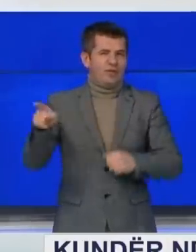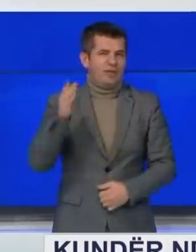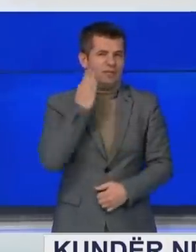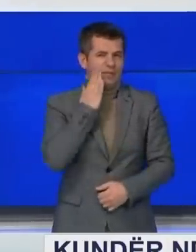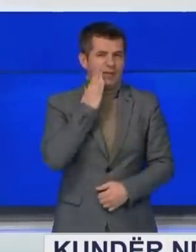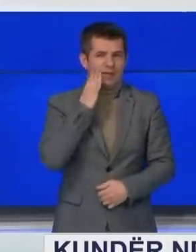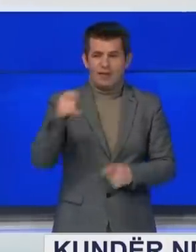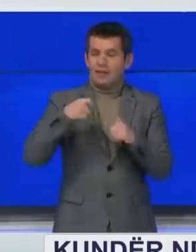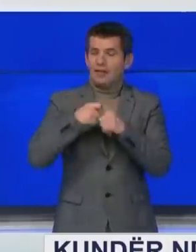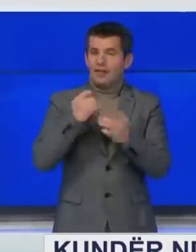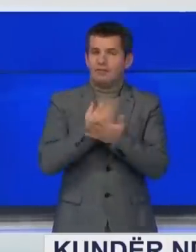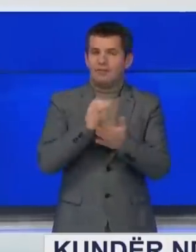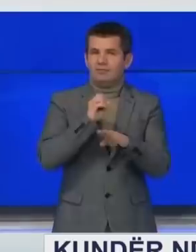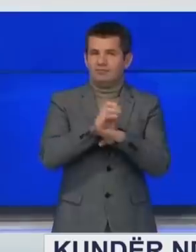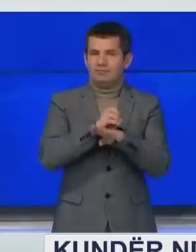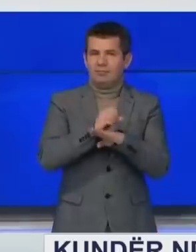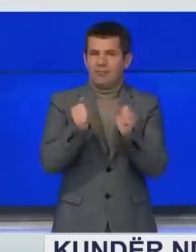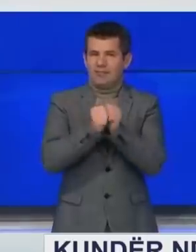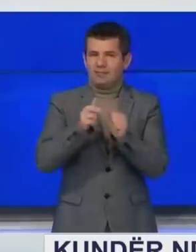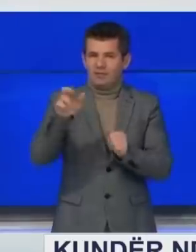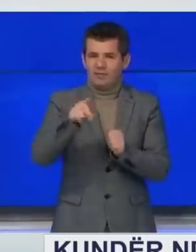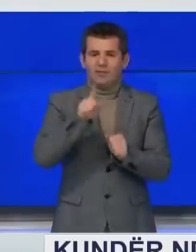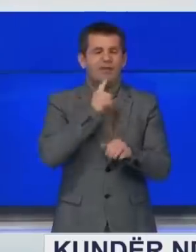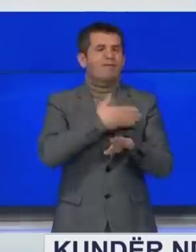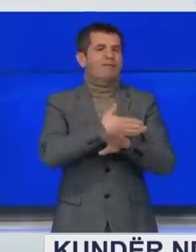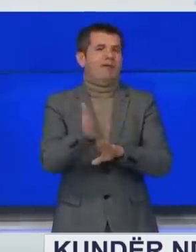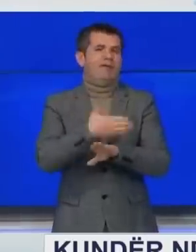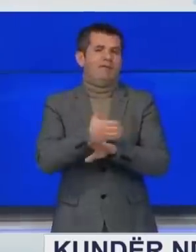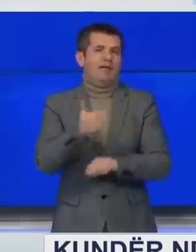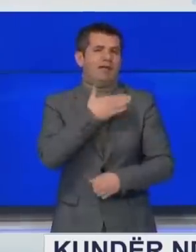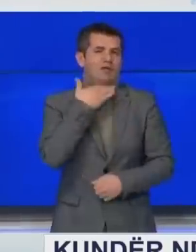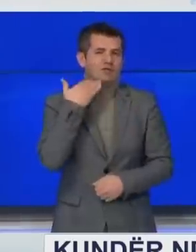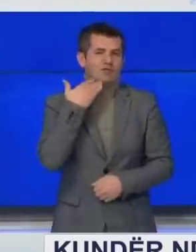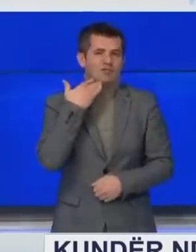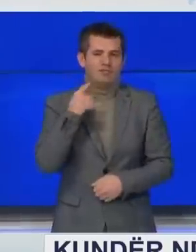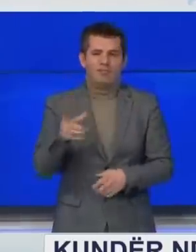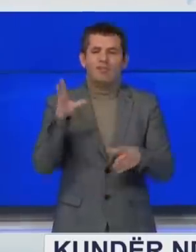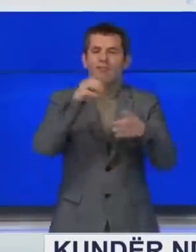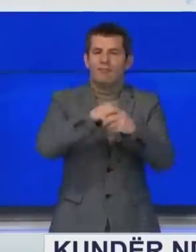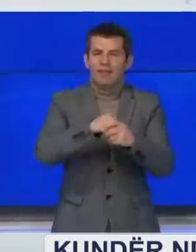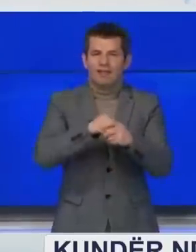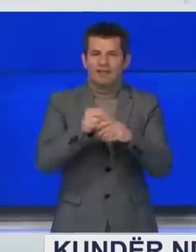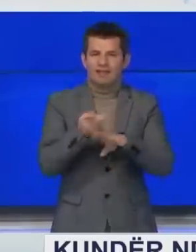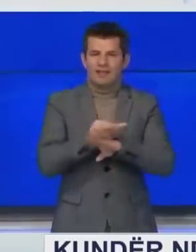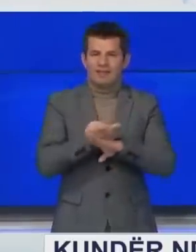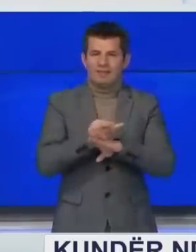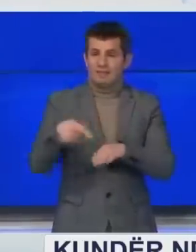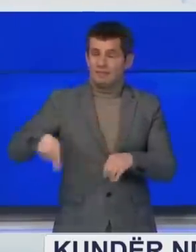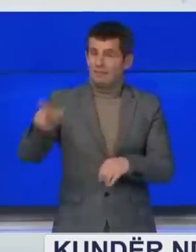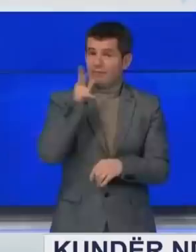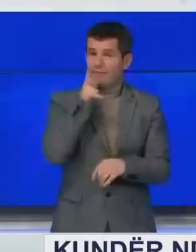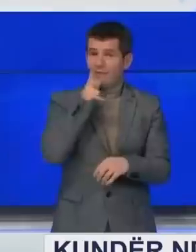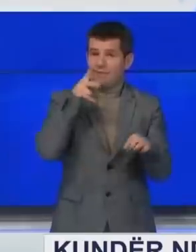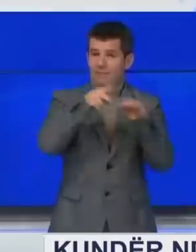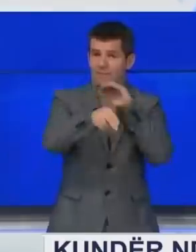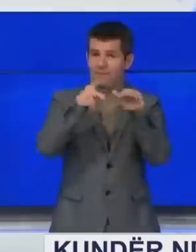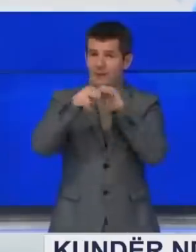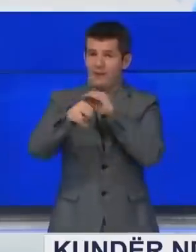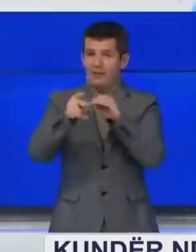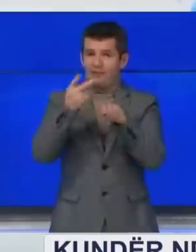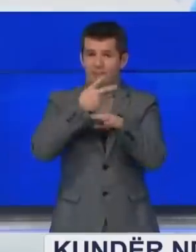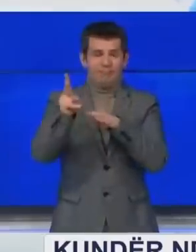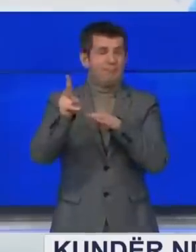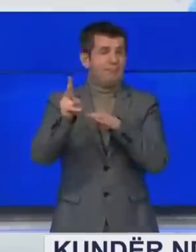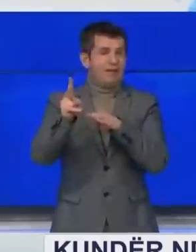Kitaroviç kritikoja dhe bashkimin Evropian përvonejsa në procesin e intivrimit të këtyre vendeve. Nëse vërtet dëshironit i parandalonit të tjeret nga